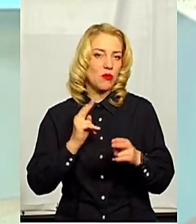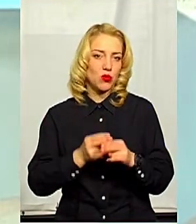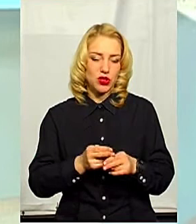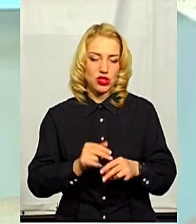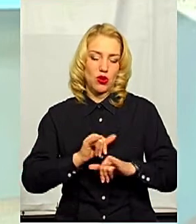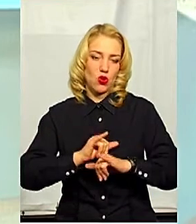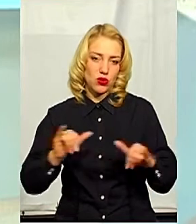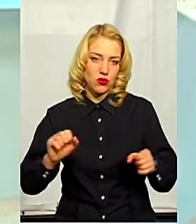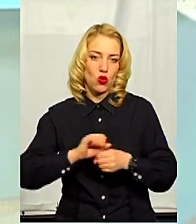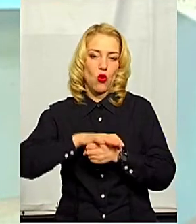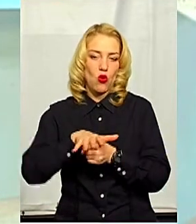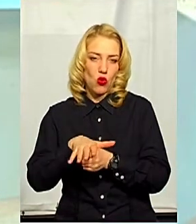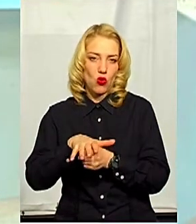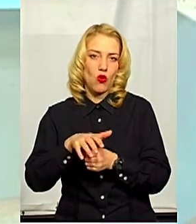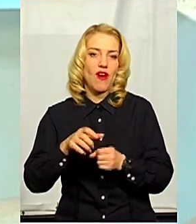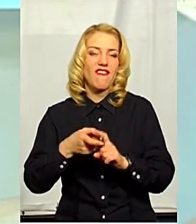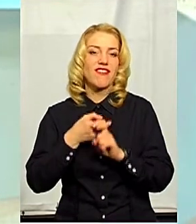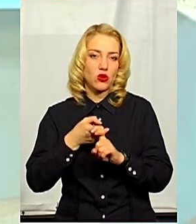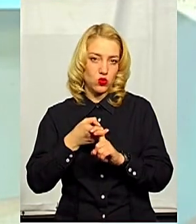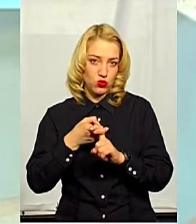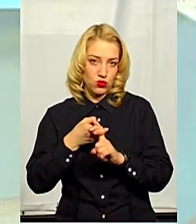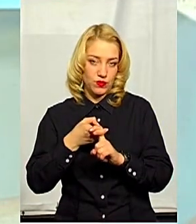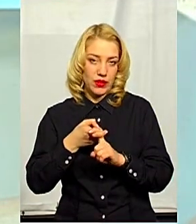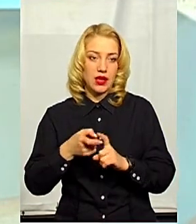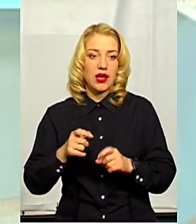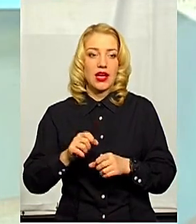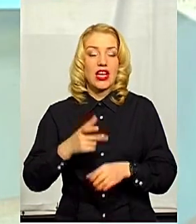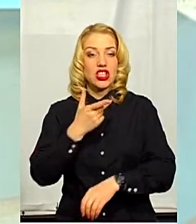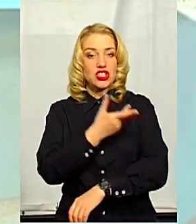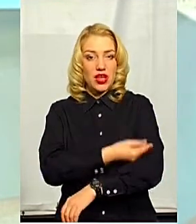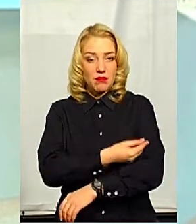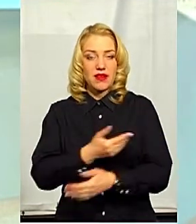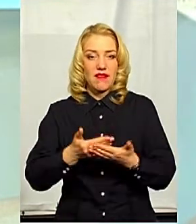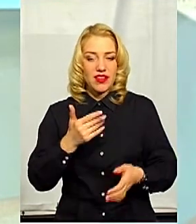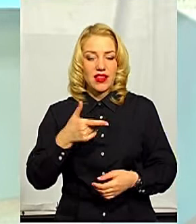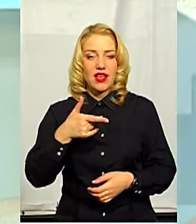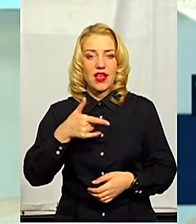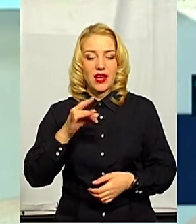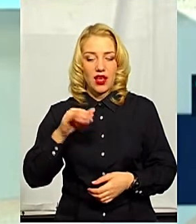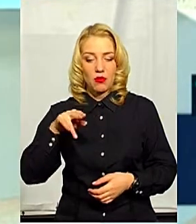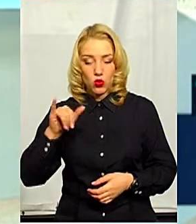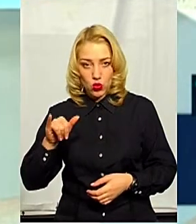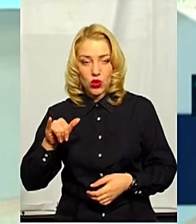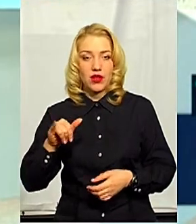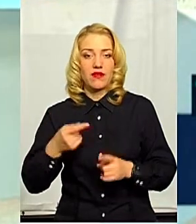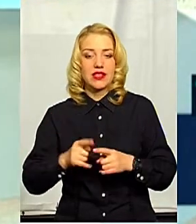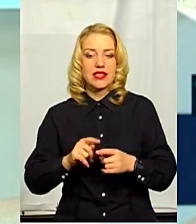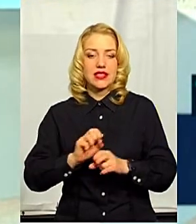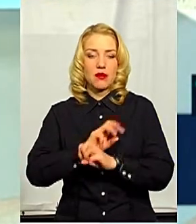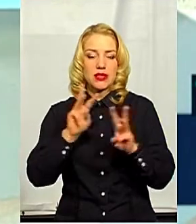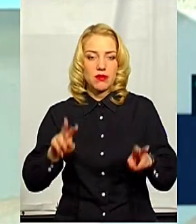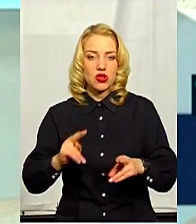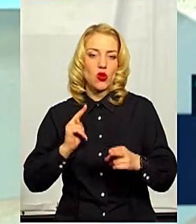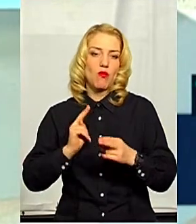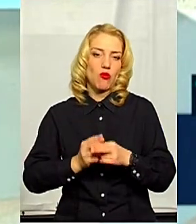захворювання коронавірусом. Тобто, щеплення від грипу забезпечує профілактику,